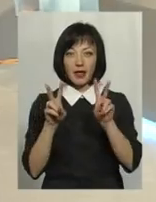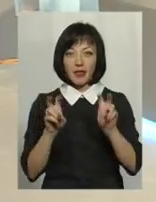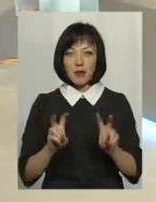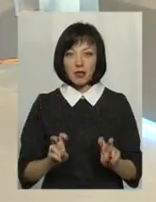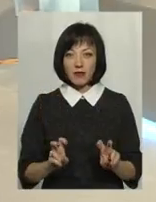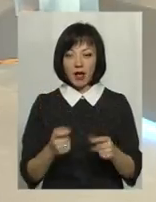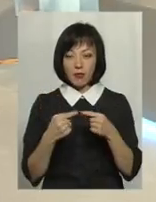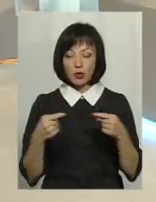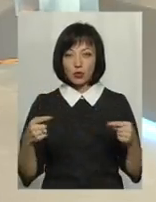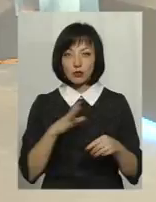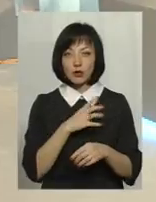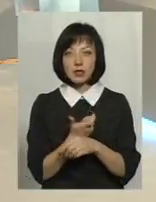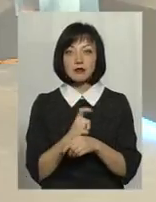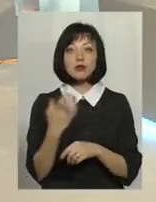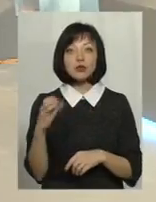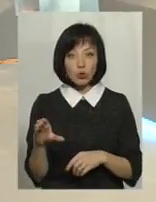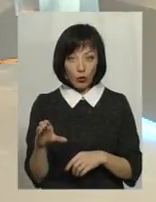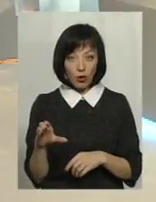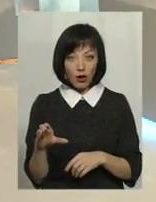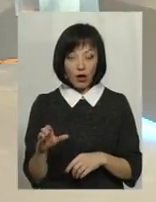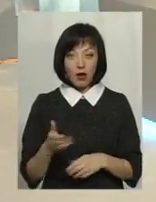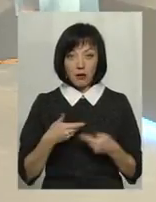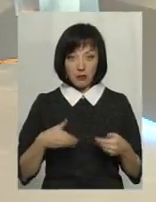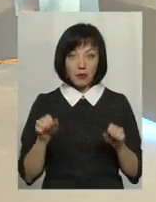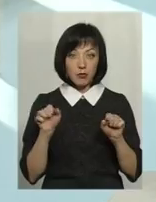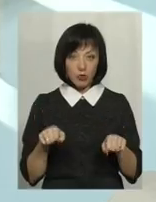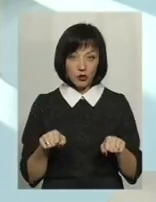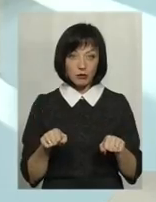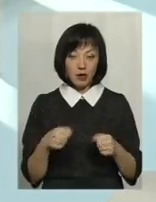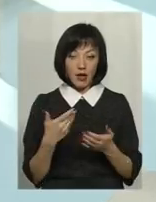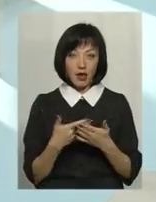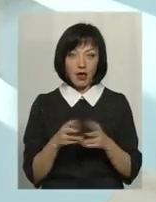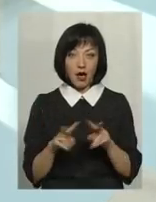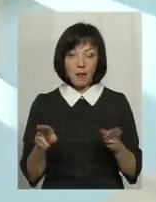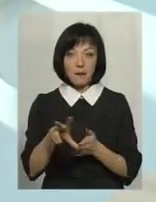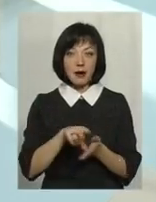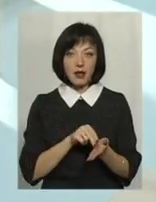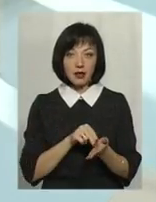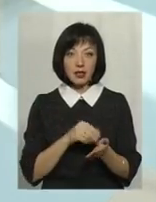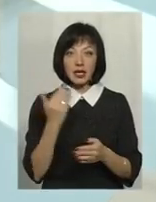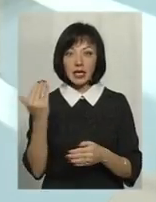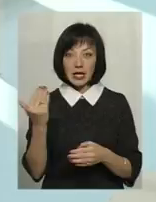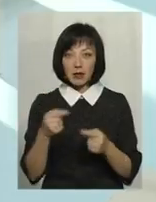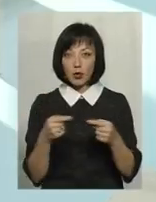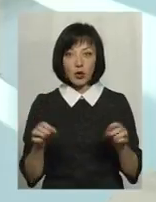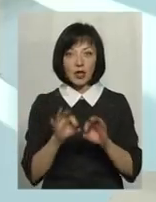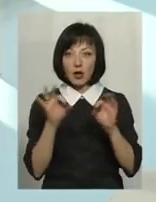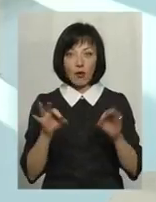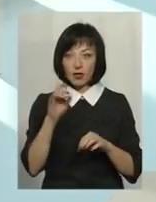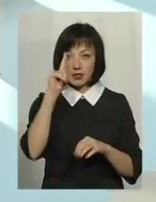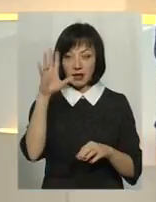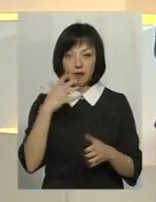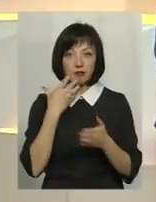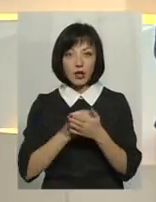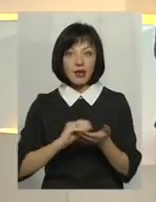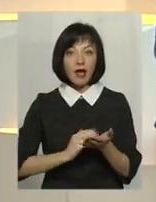продукції складало вже за сотню. Ну, тобто, можемо, як приклад, що їхній продукт ніколи не славився своєю